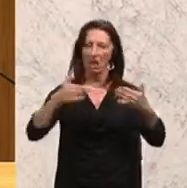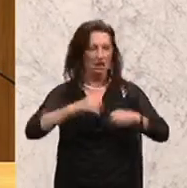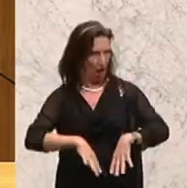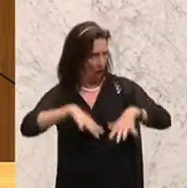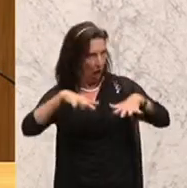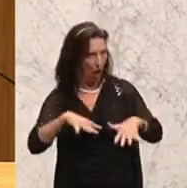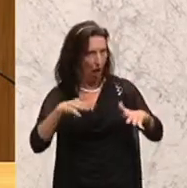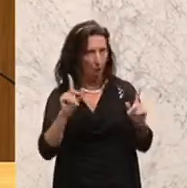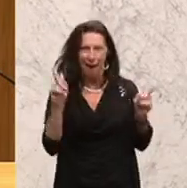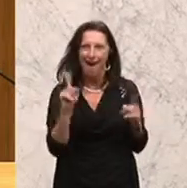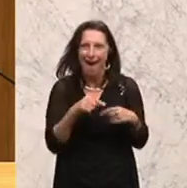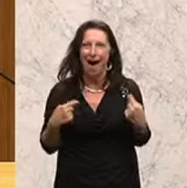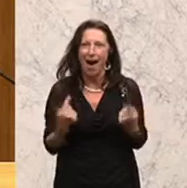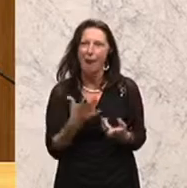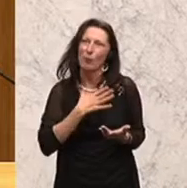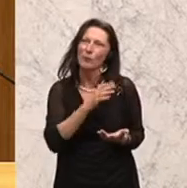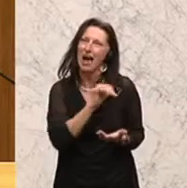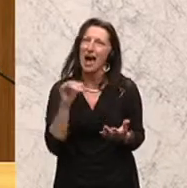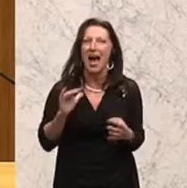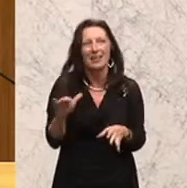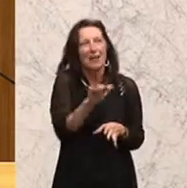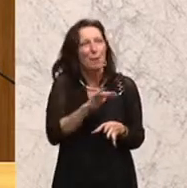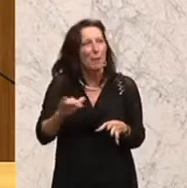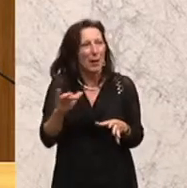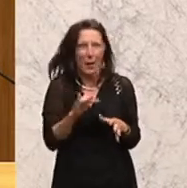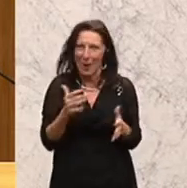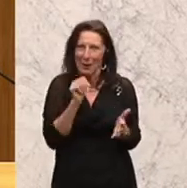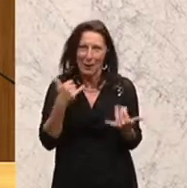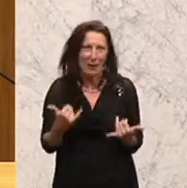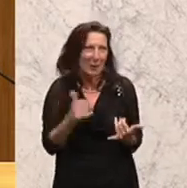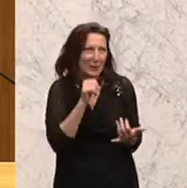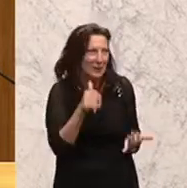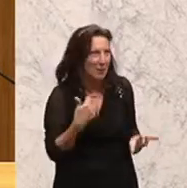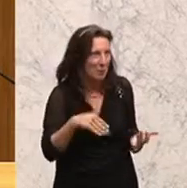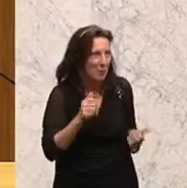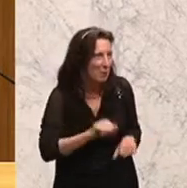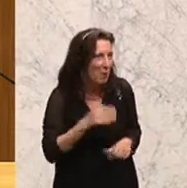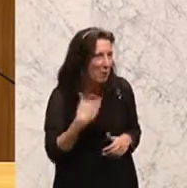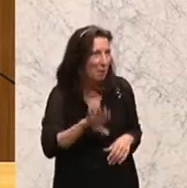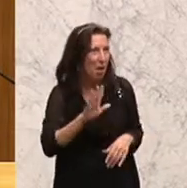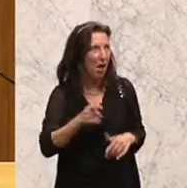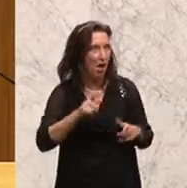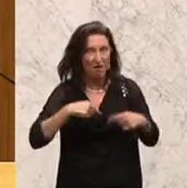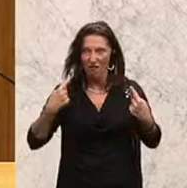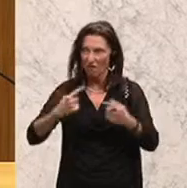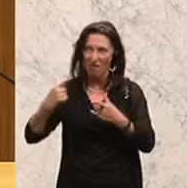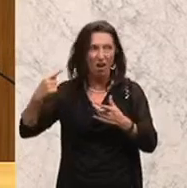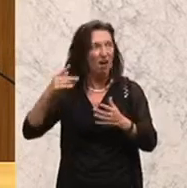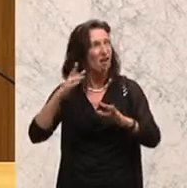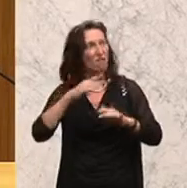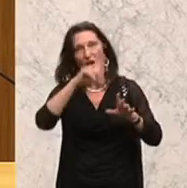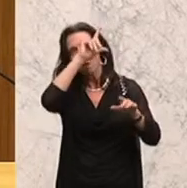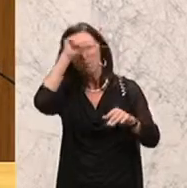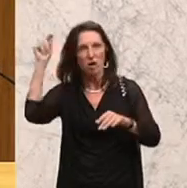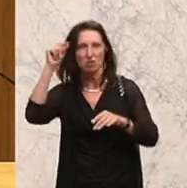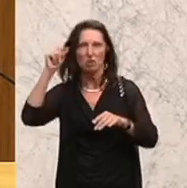über unser Territorium. Das kann nicht gut gehen. Wir sind ein Durchhaus. Das kann nicht gut gehen.